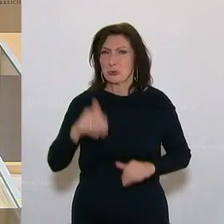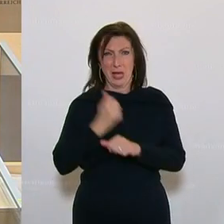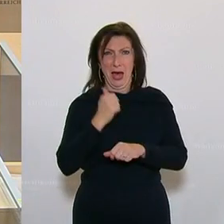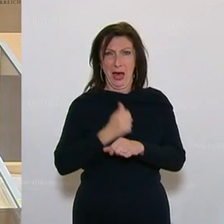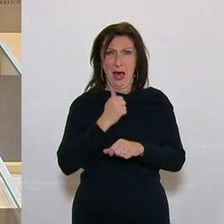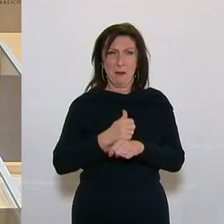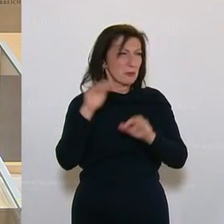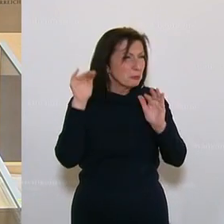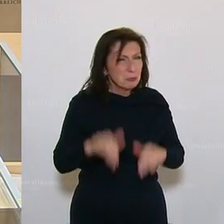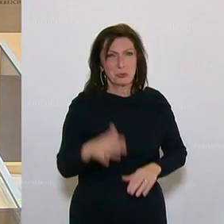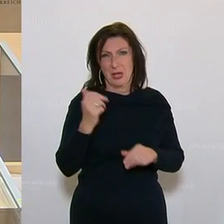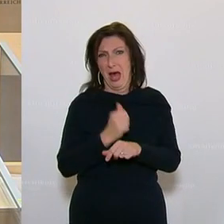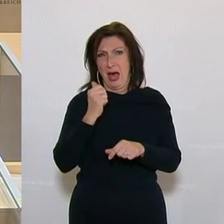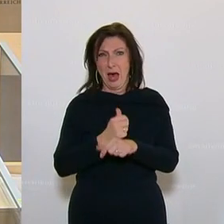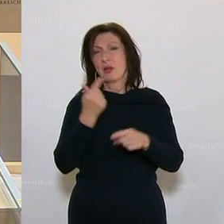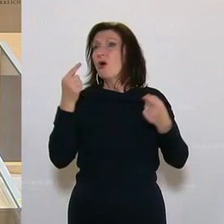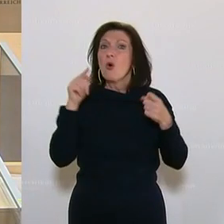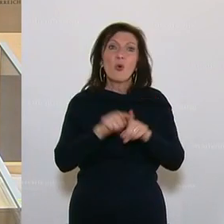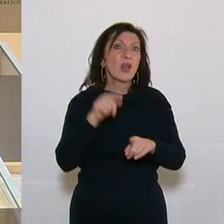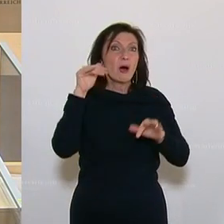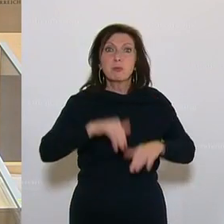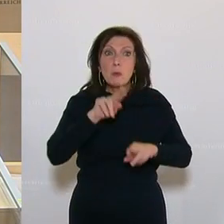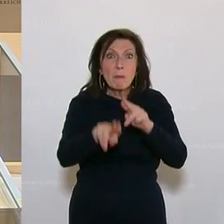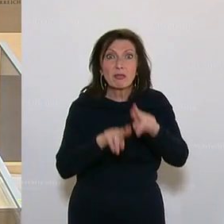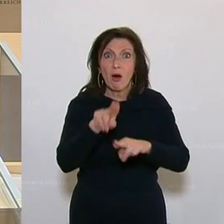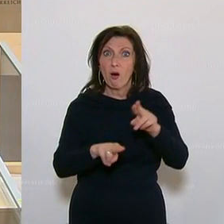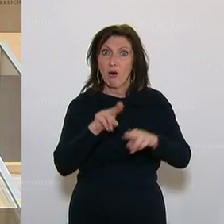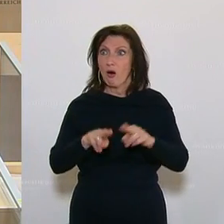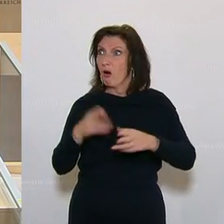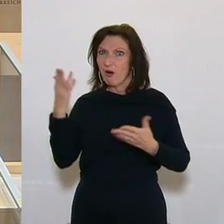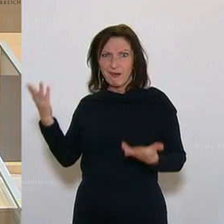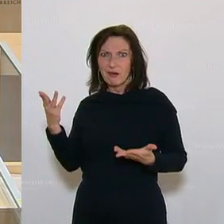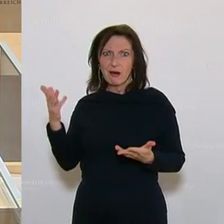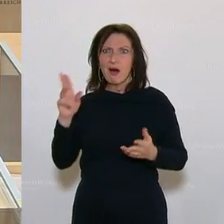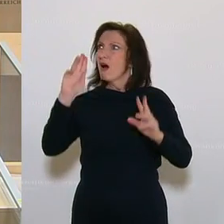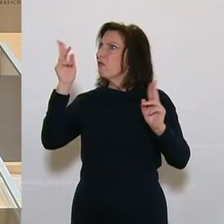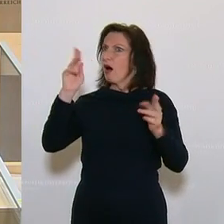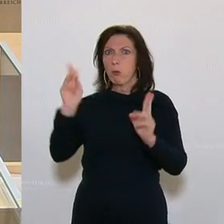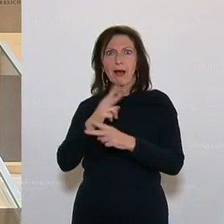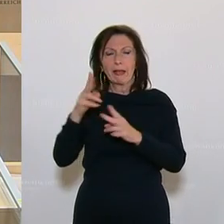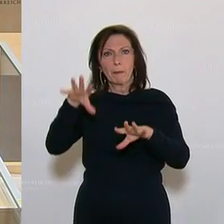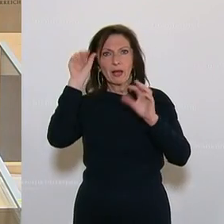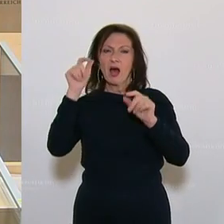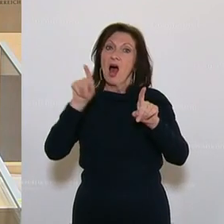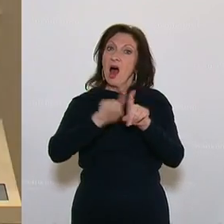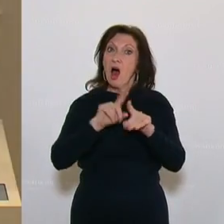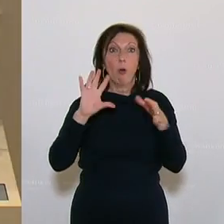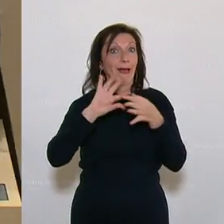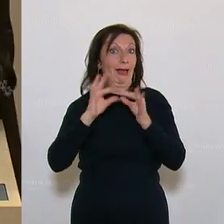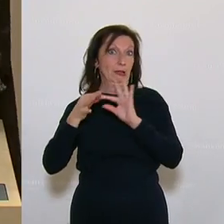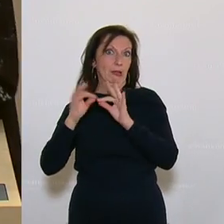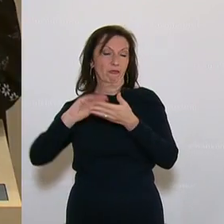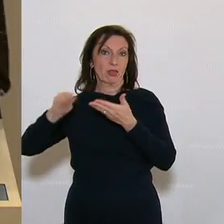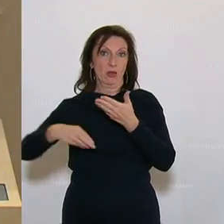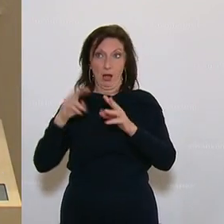Studierende, die arbeiten müssen und auch Betreuungspflichten haben. Wie sehr können Sie das eigentlich negieren? Auch Kettenverträge, Sie haben